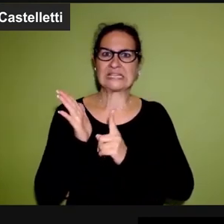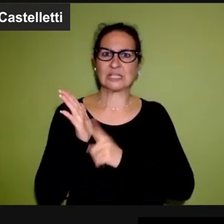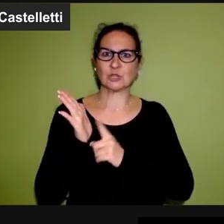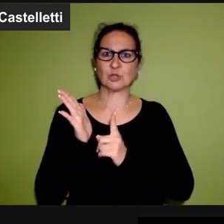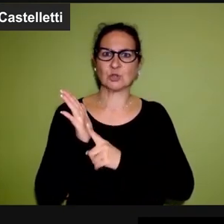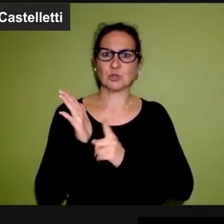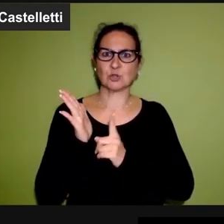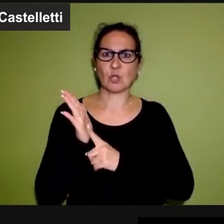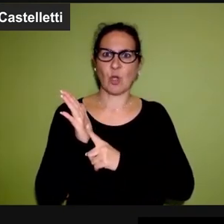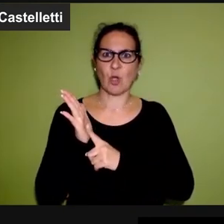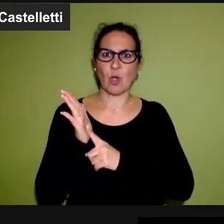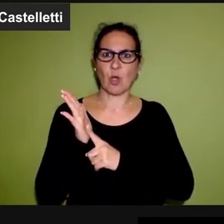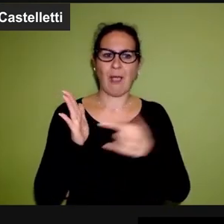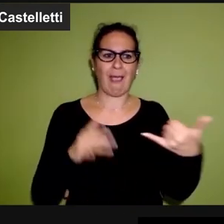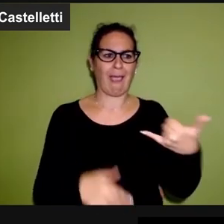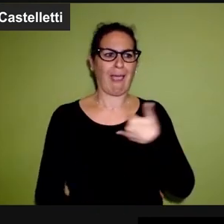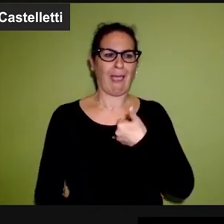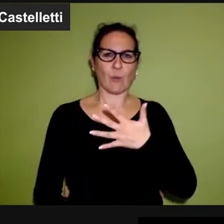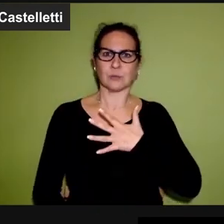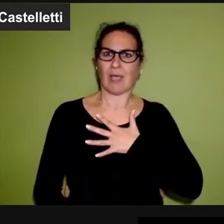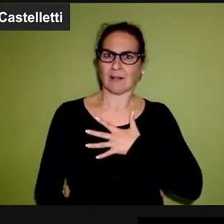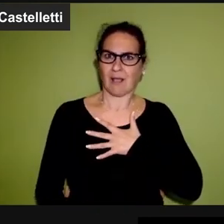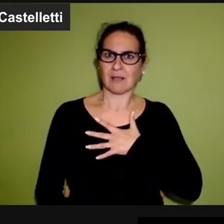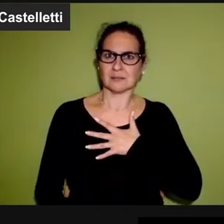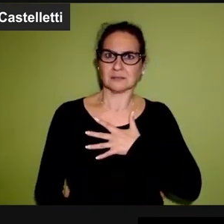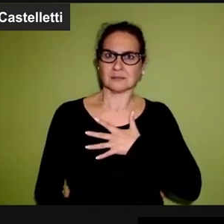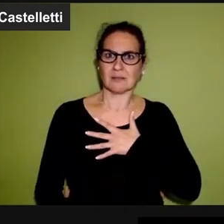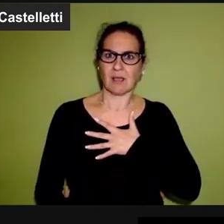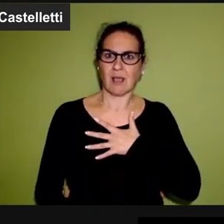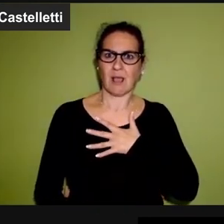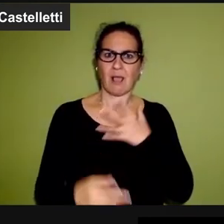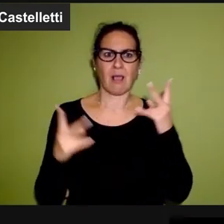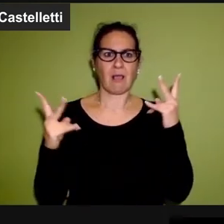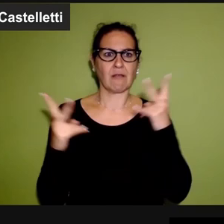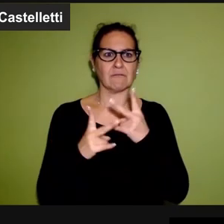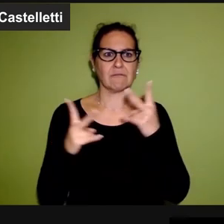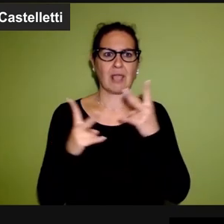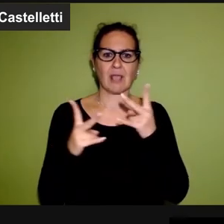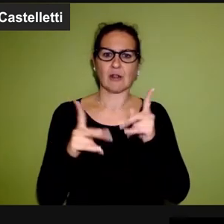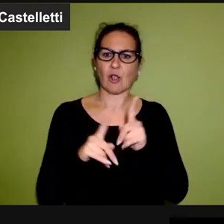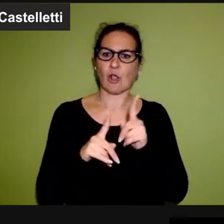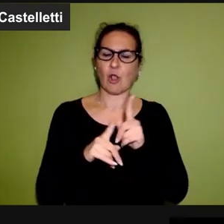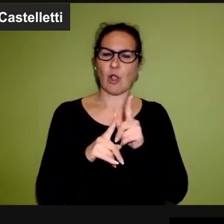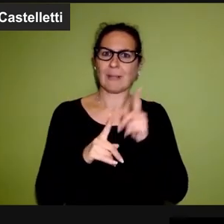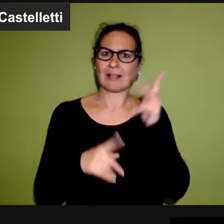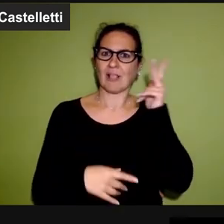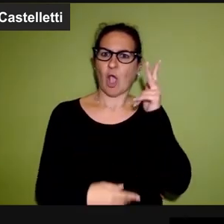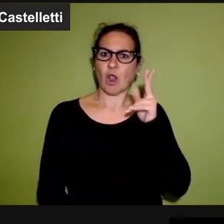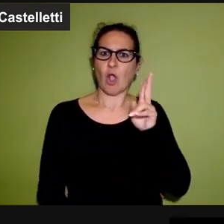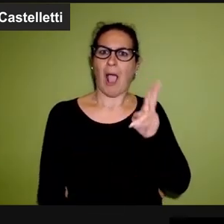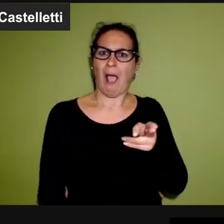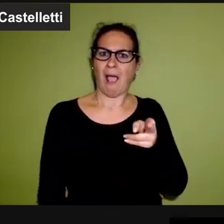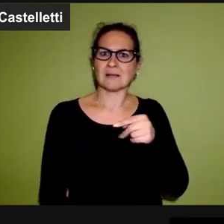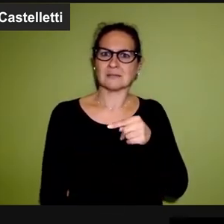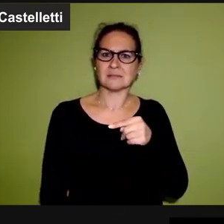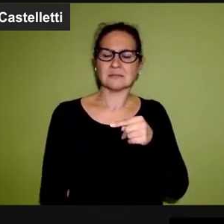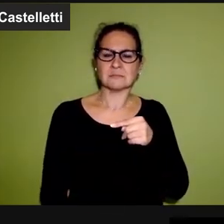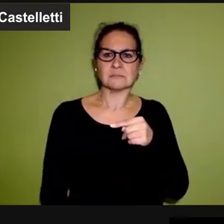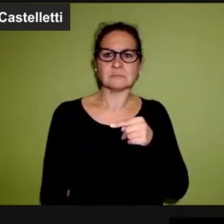Hans Küng è stato il più grande teologo da mezzo secolo a questa parte.